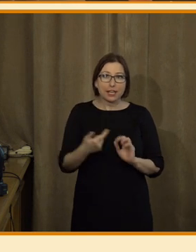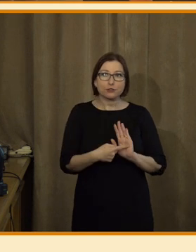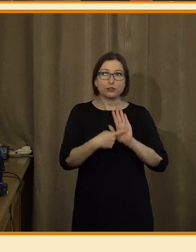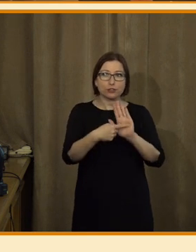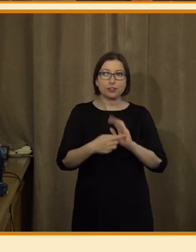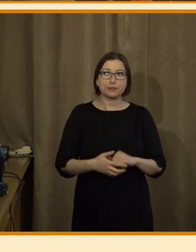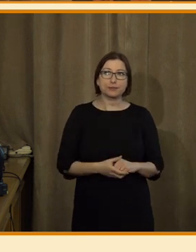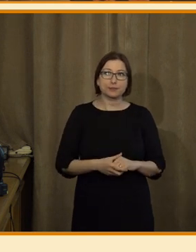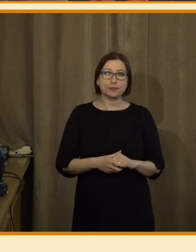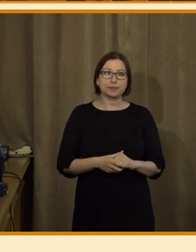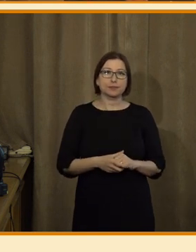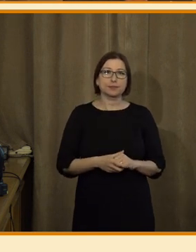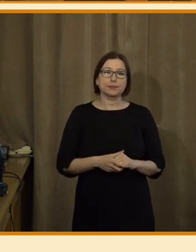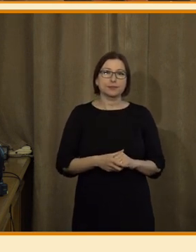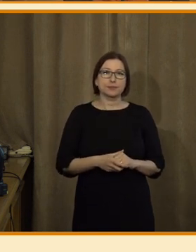slide. Tak,